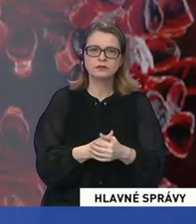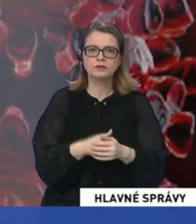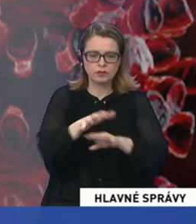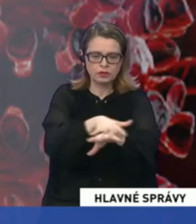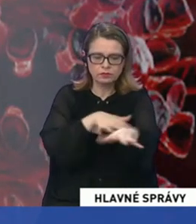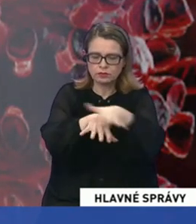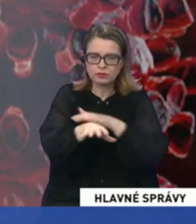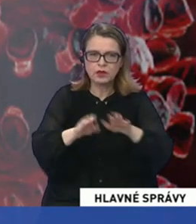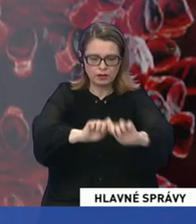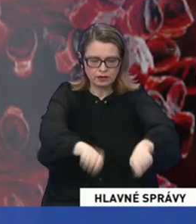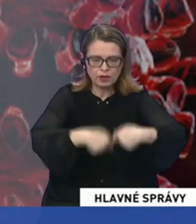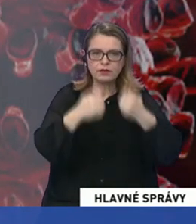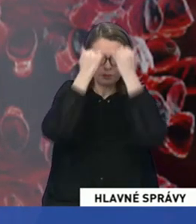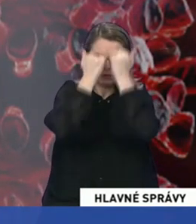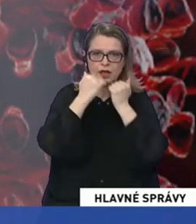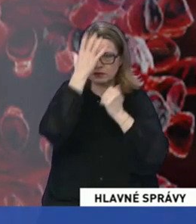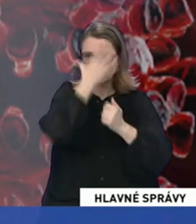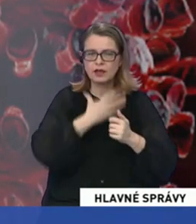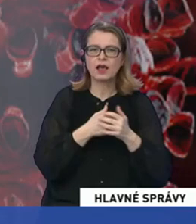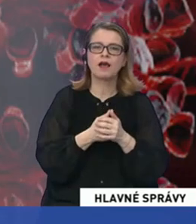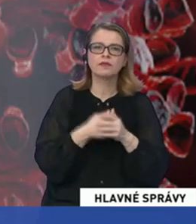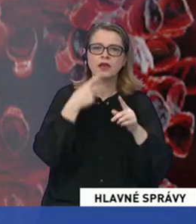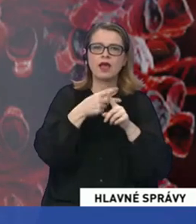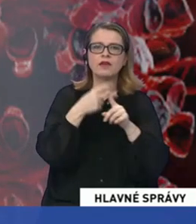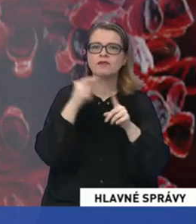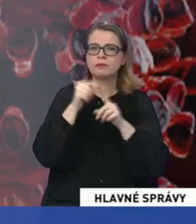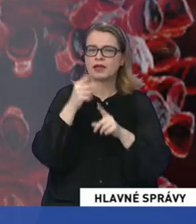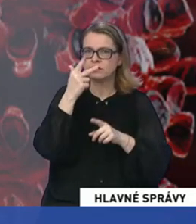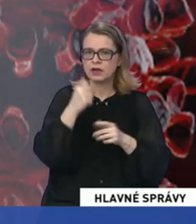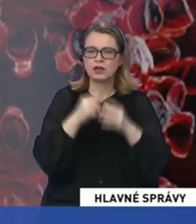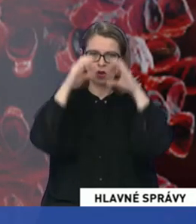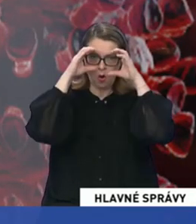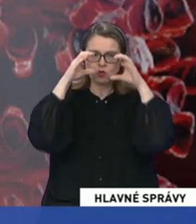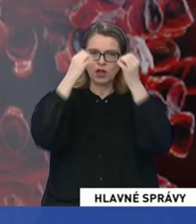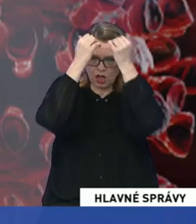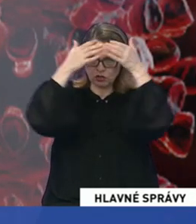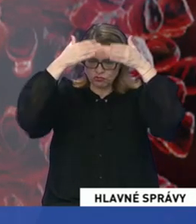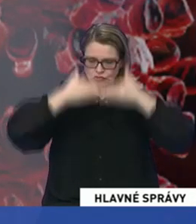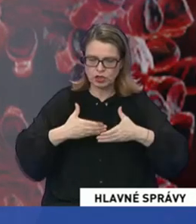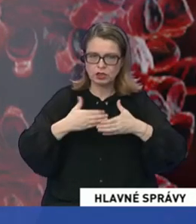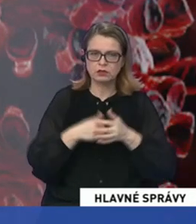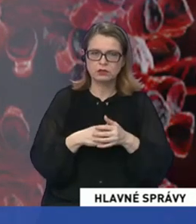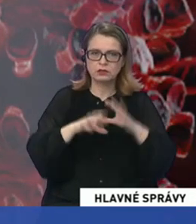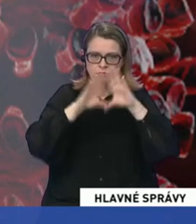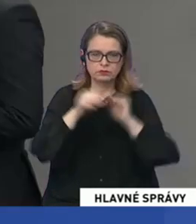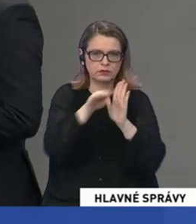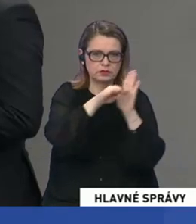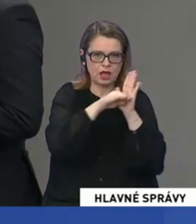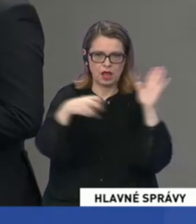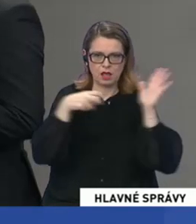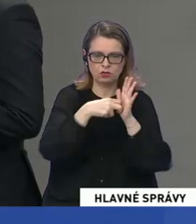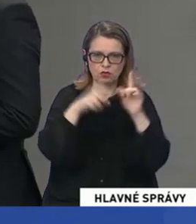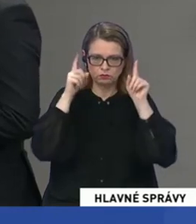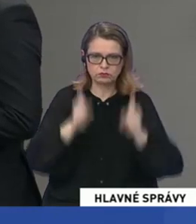ochranných návlekoch v maske minimálne FFP3, ochranný okuliar, ochranného štítu. Čiže to je vlastne ako keby štandardné úsmernenie z Ministerstva